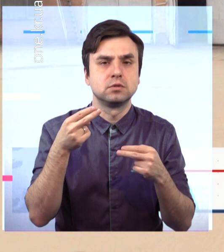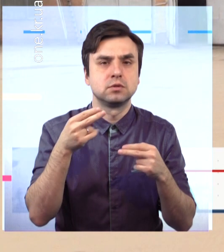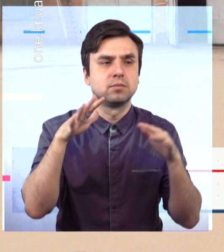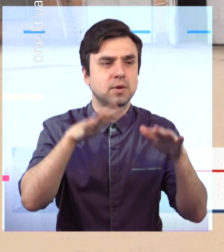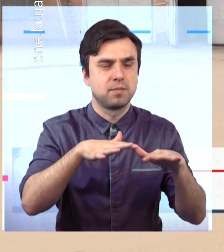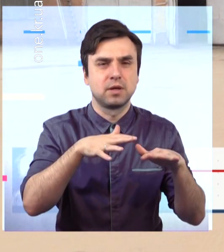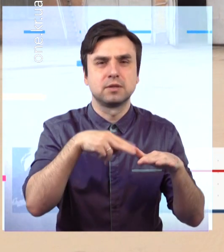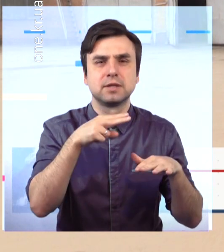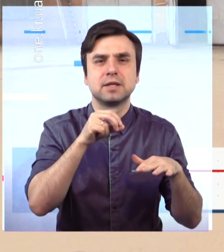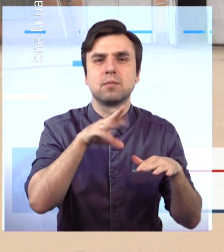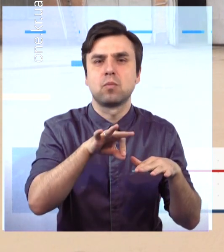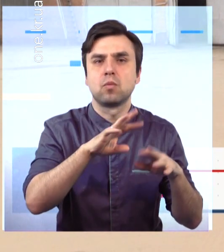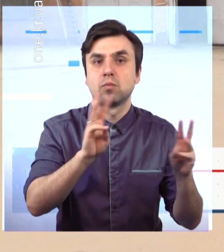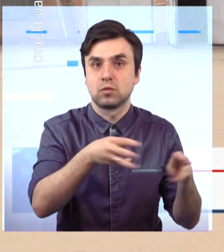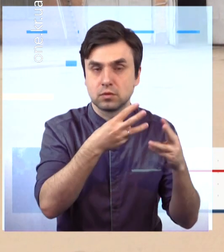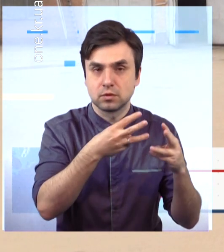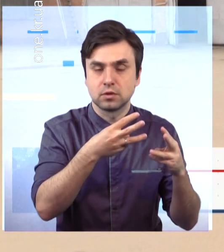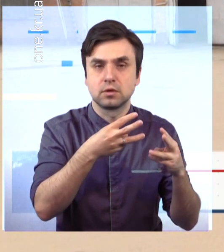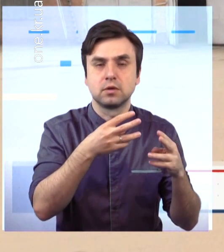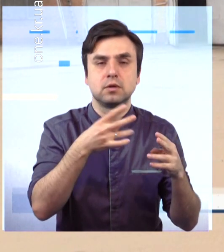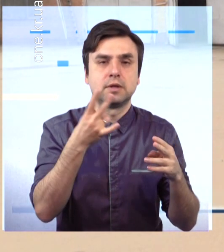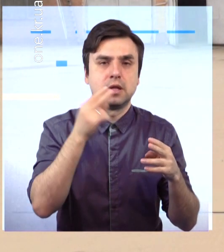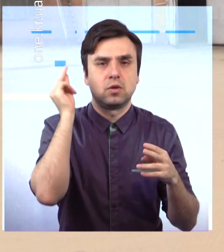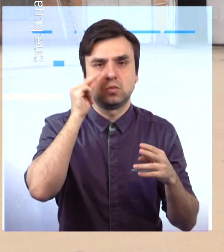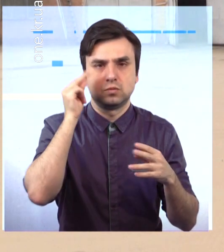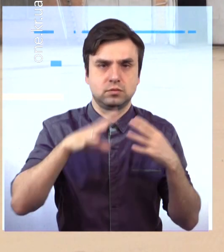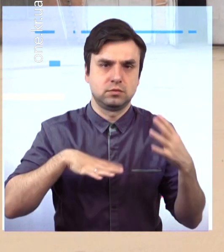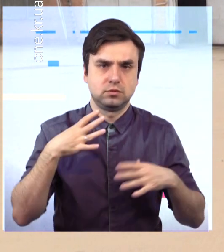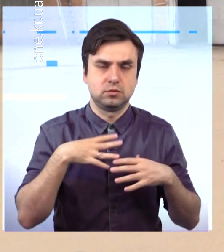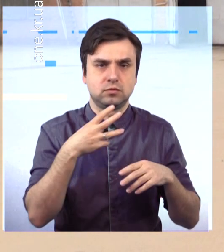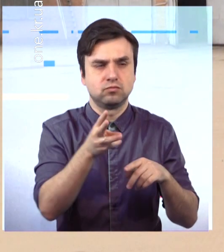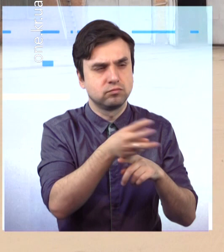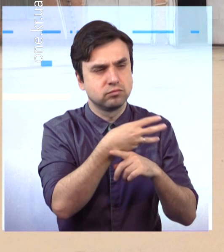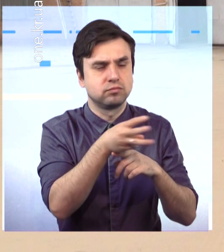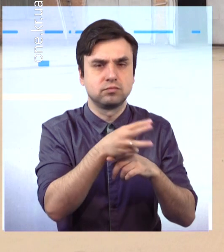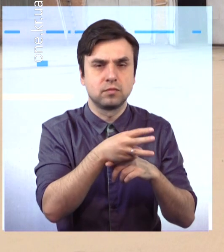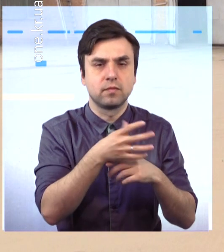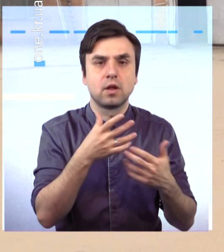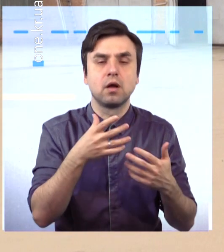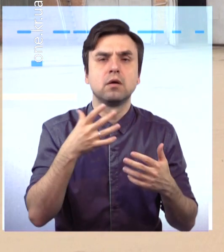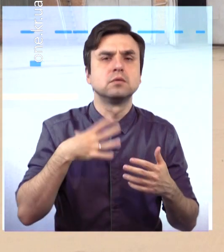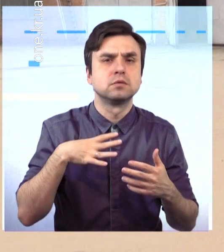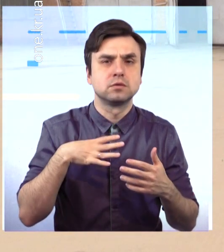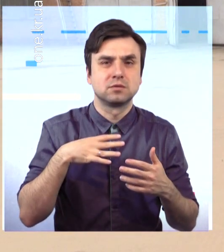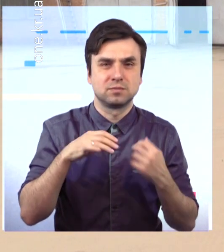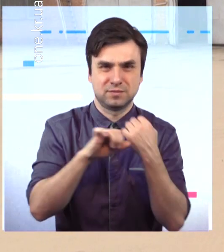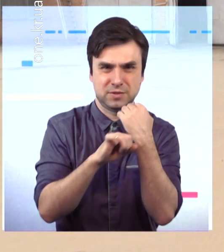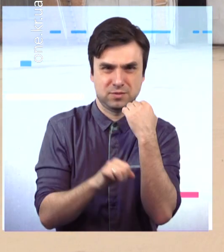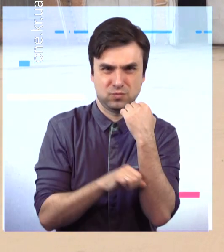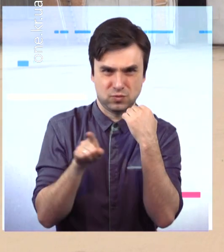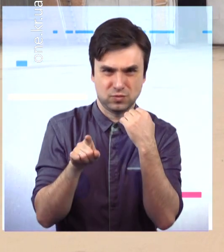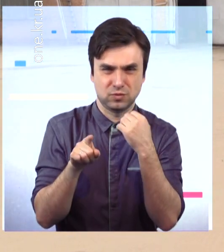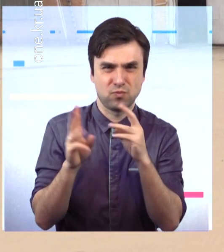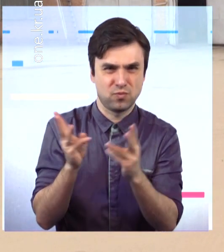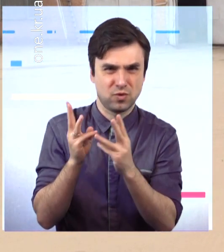Мета навчання – це навчити працівників комунального підприємства щодо першоначальних